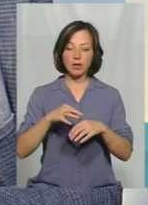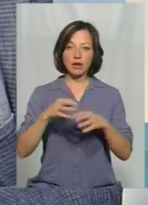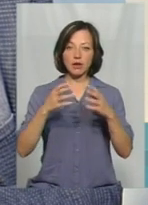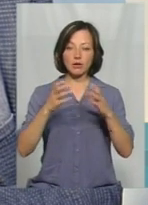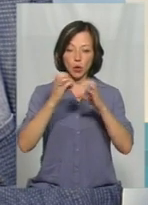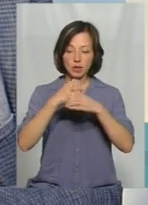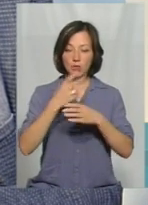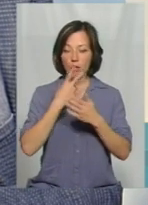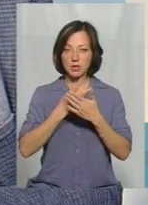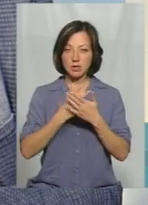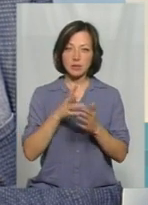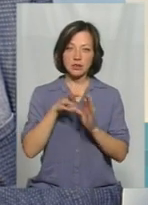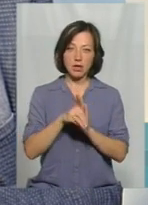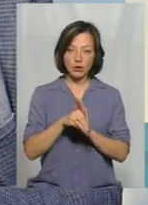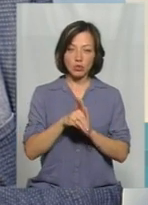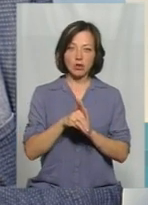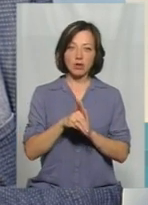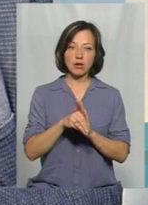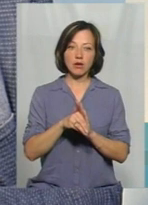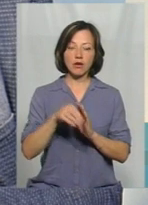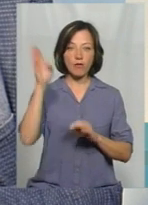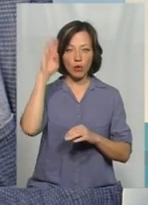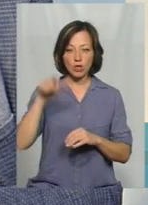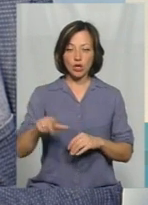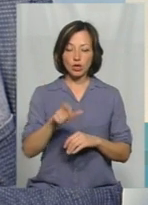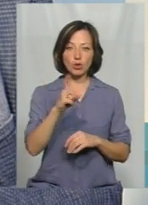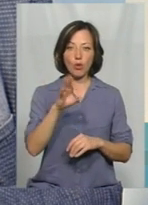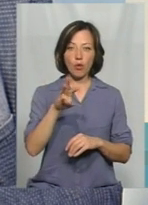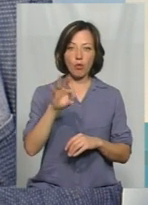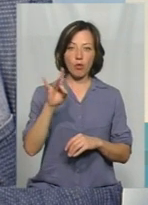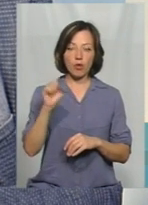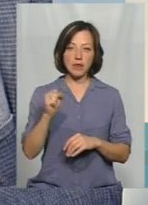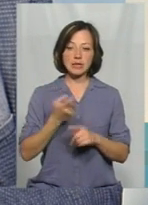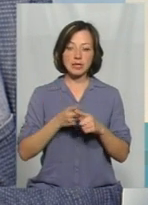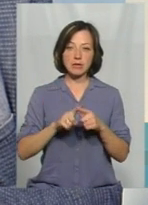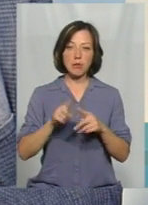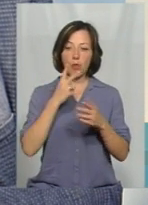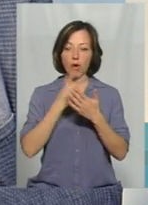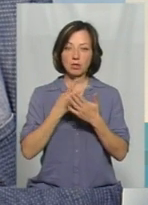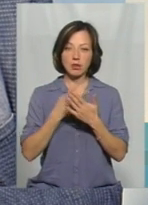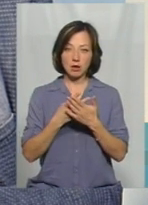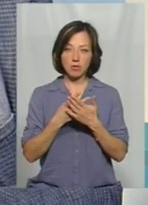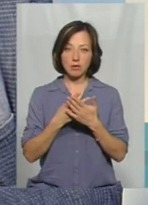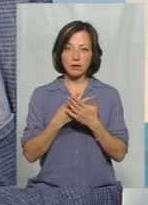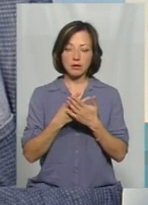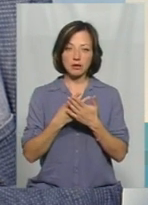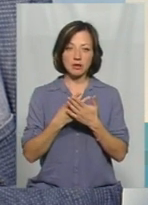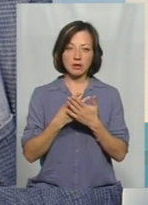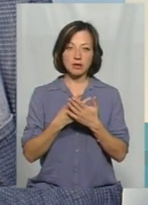дослідження показників складу та властивості вод річки Хомара. За даними показниками, до речі,